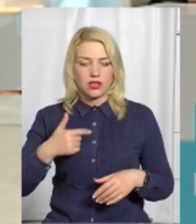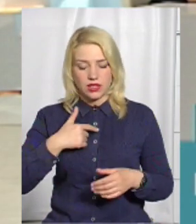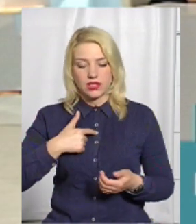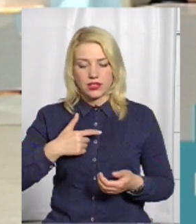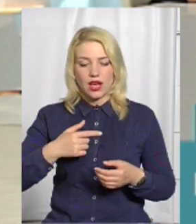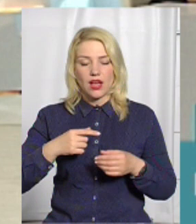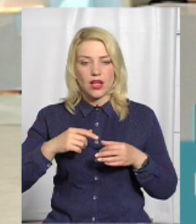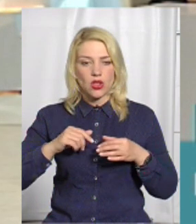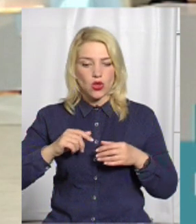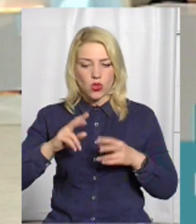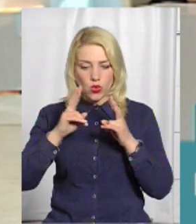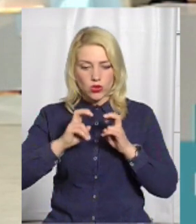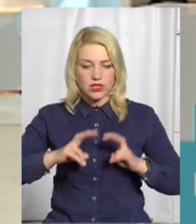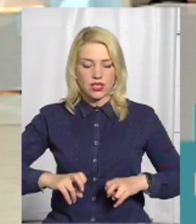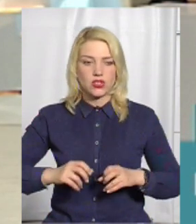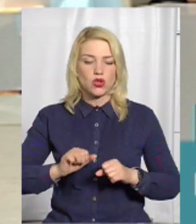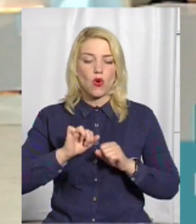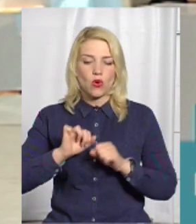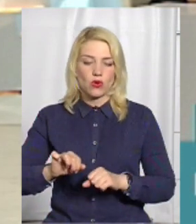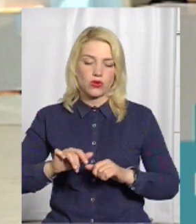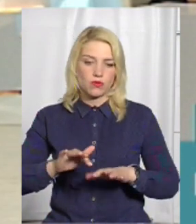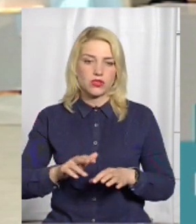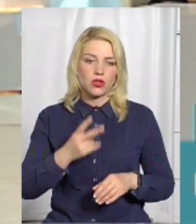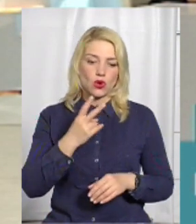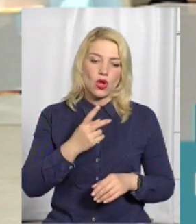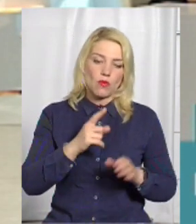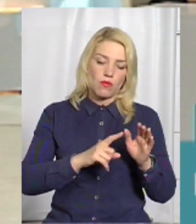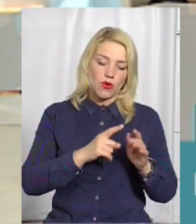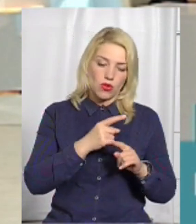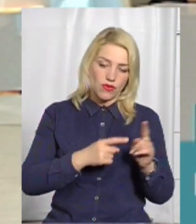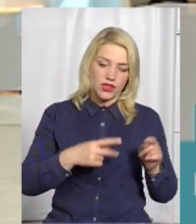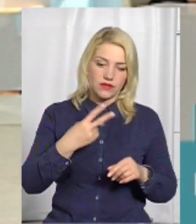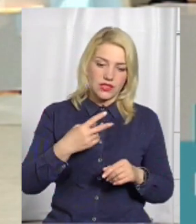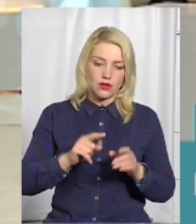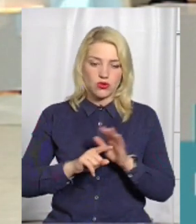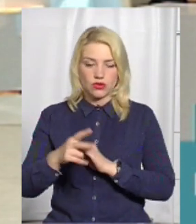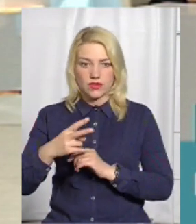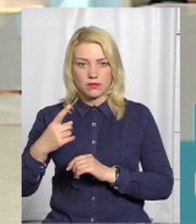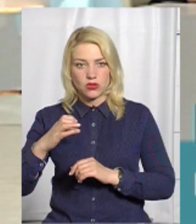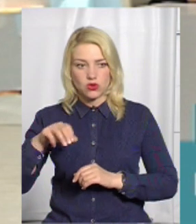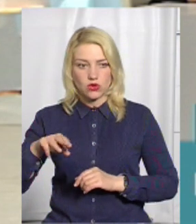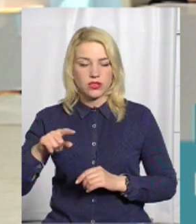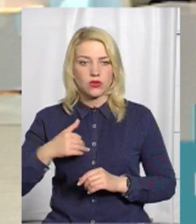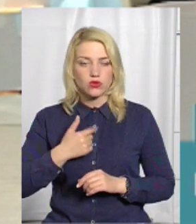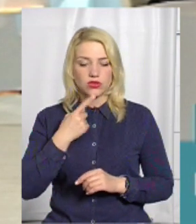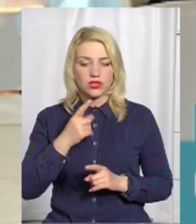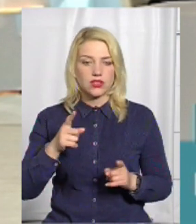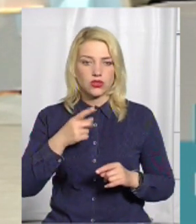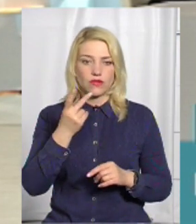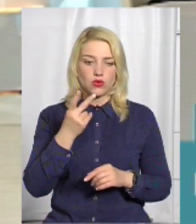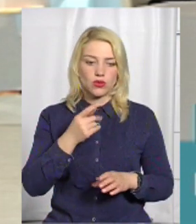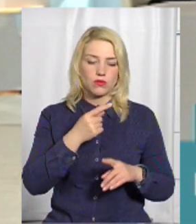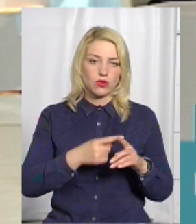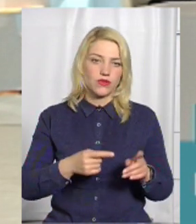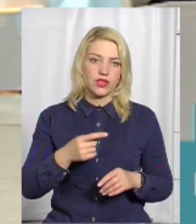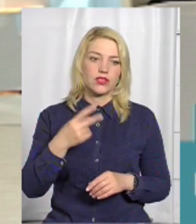пам'яткоохоронні процеси другої половини 20-го і початку 21-го століття. Що хочу сказати, що в другій половині 20-го